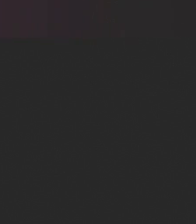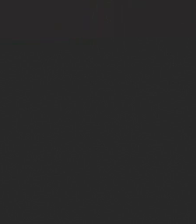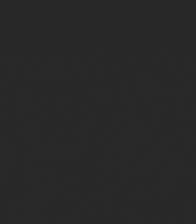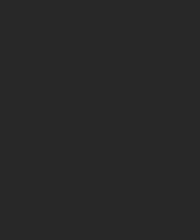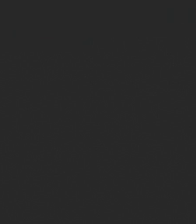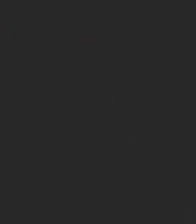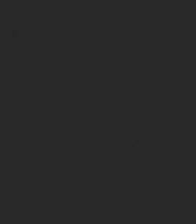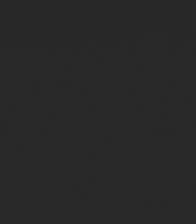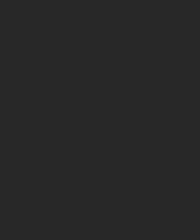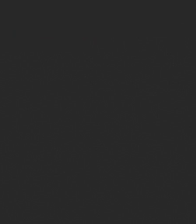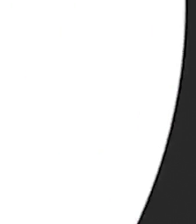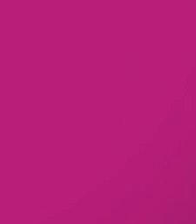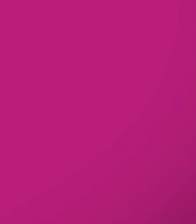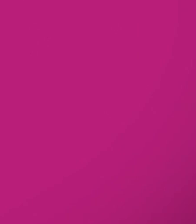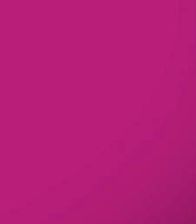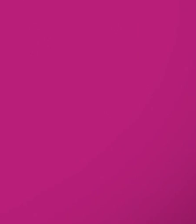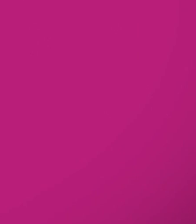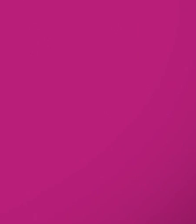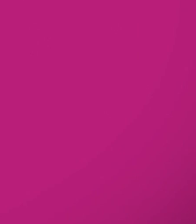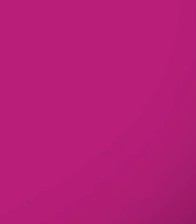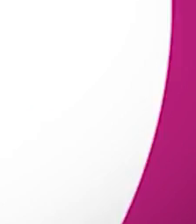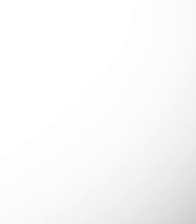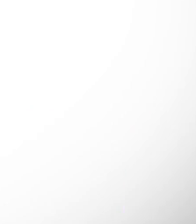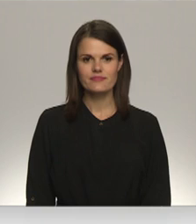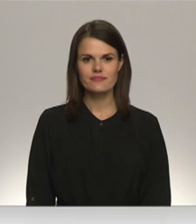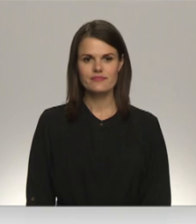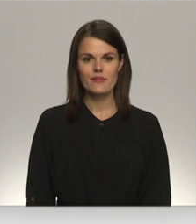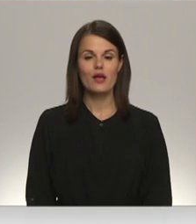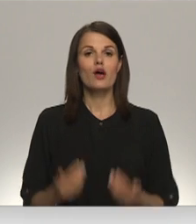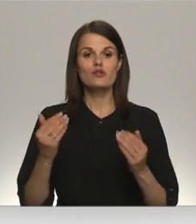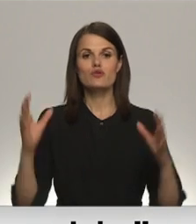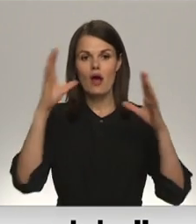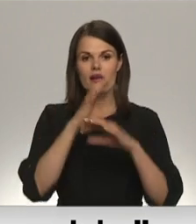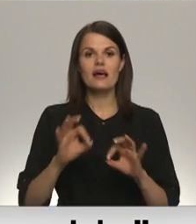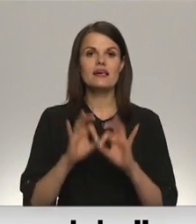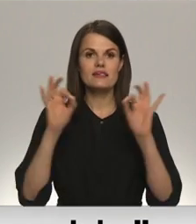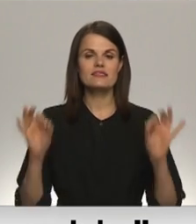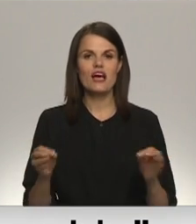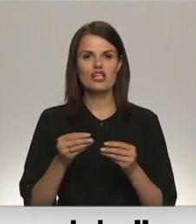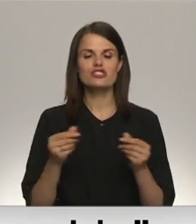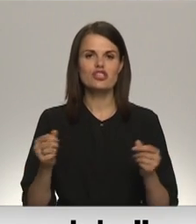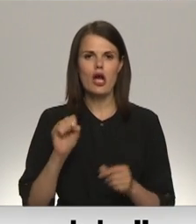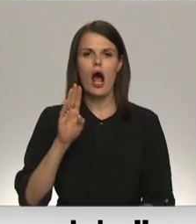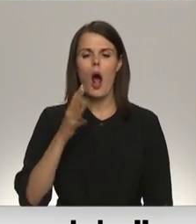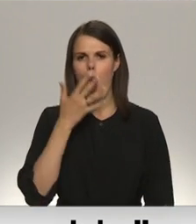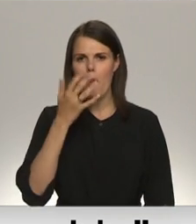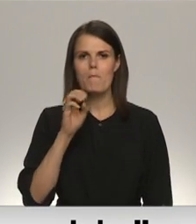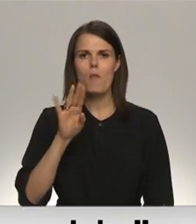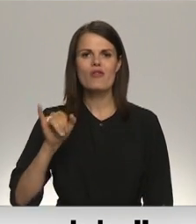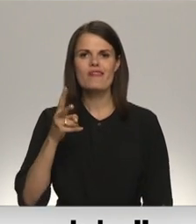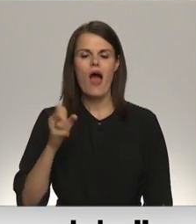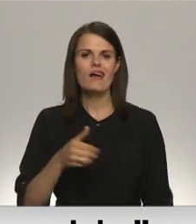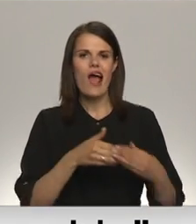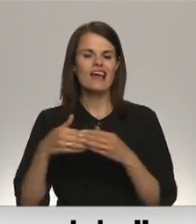Re, visi ēters ir te! Šonakt ir sākta sašķidrinātā amoniāka izvešana no